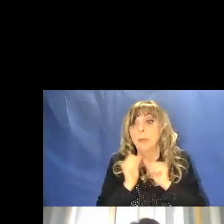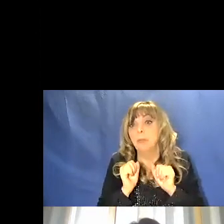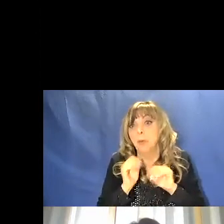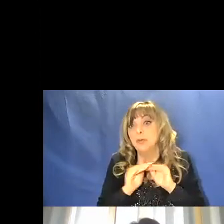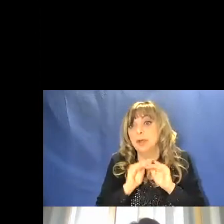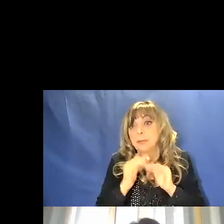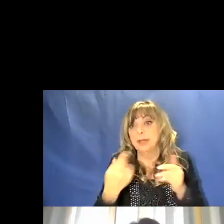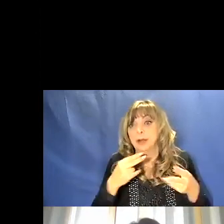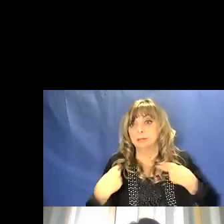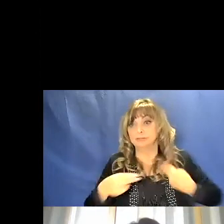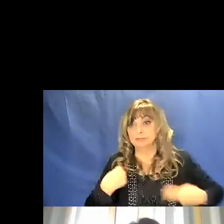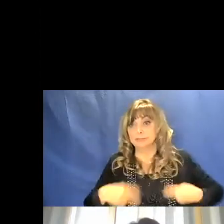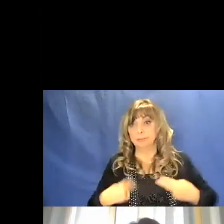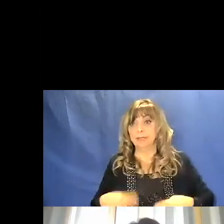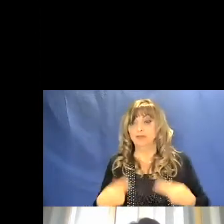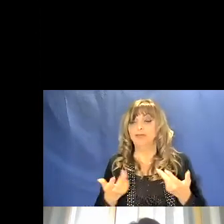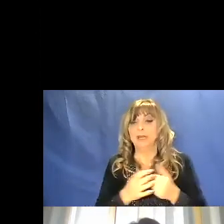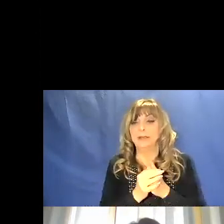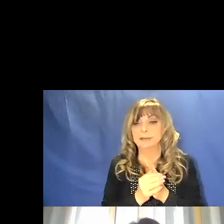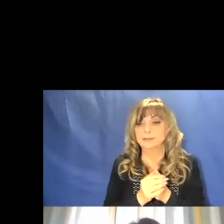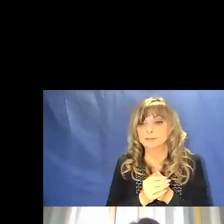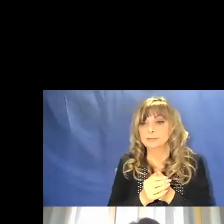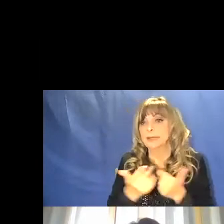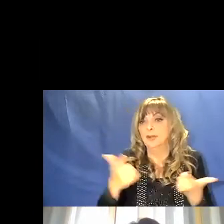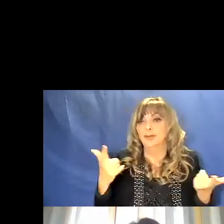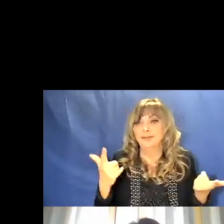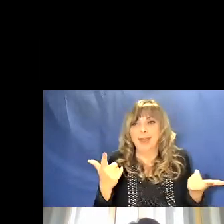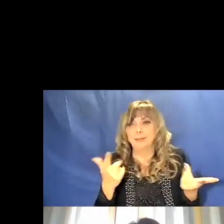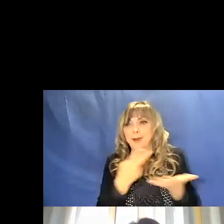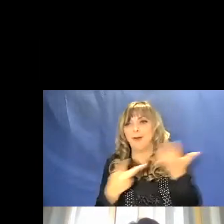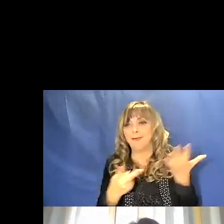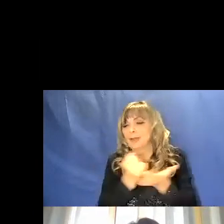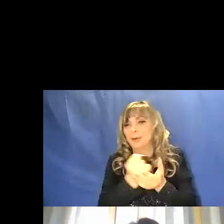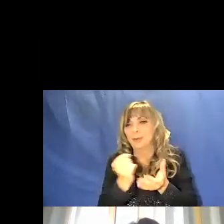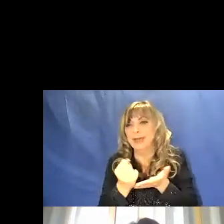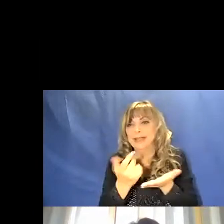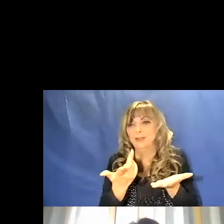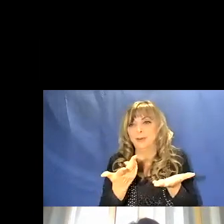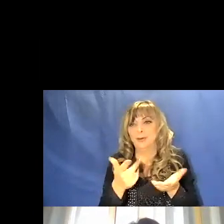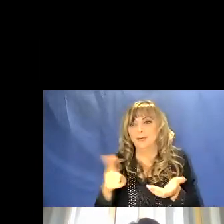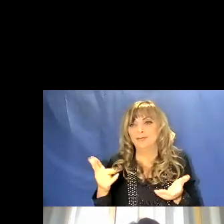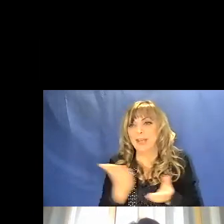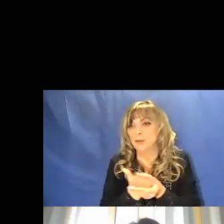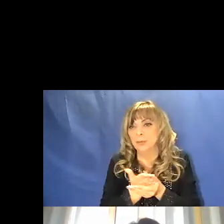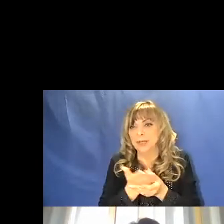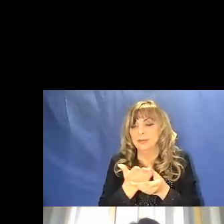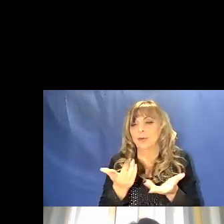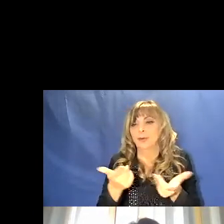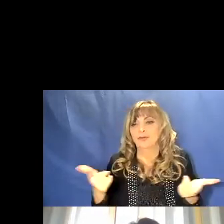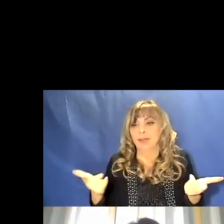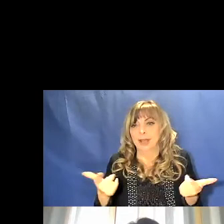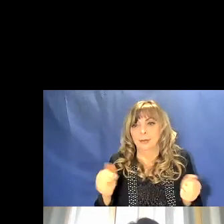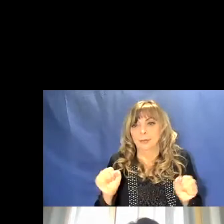ma non abbiamo ovviamente il documento archeologico che ce lo attesta.